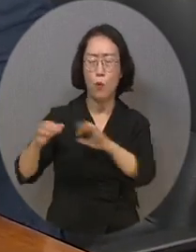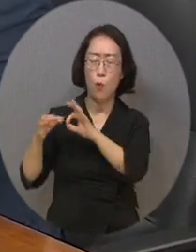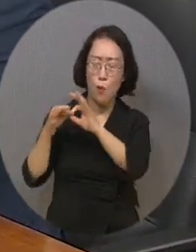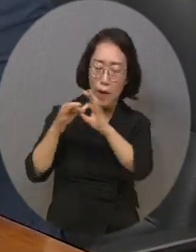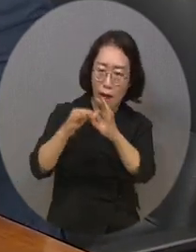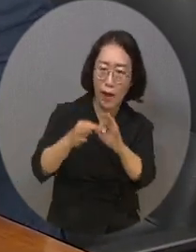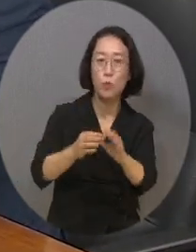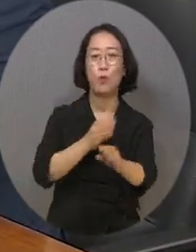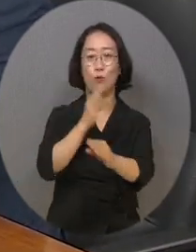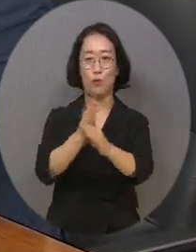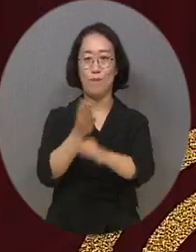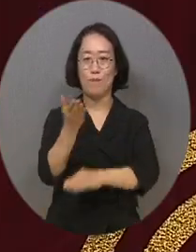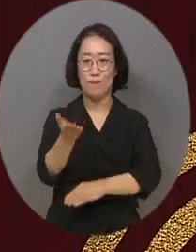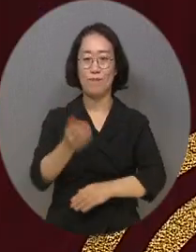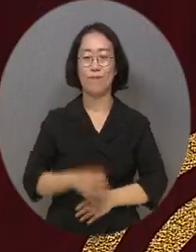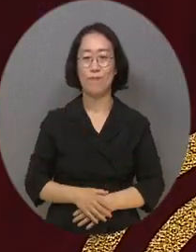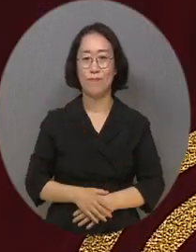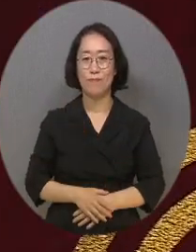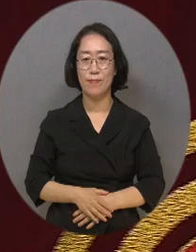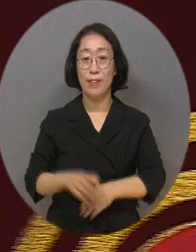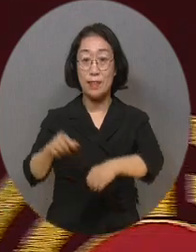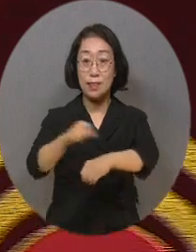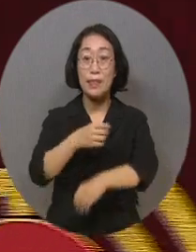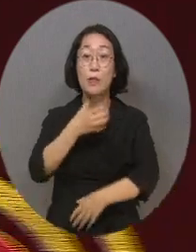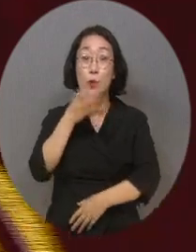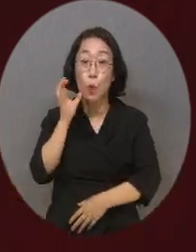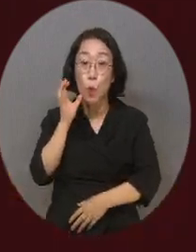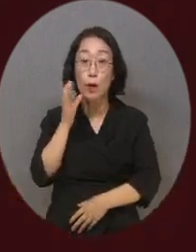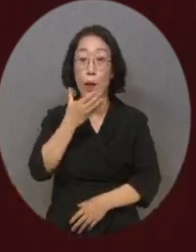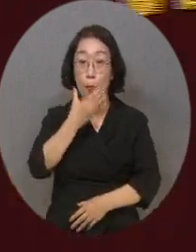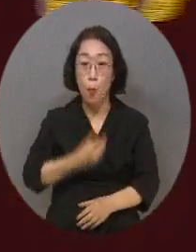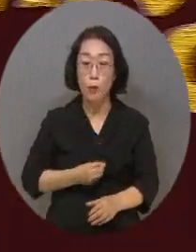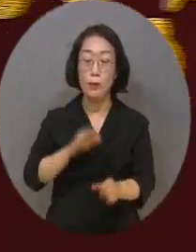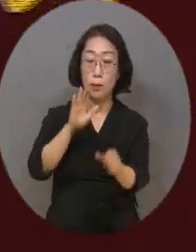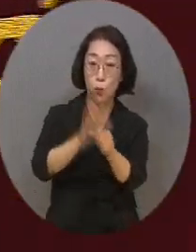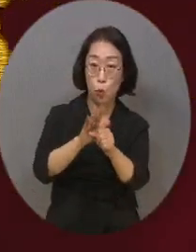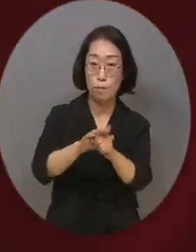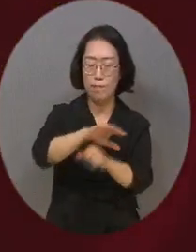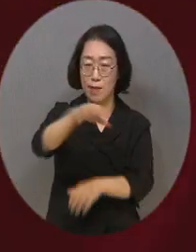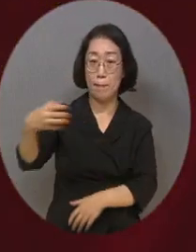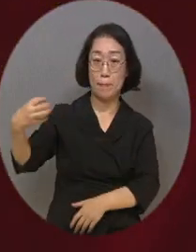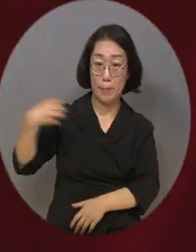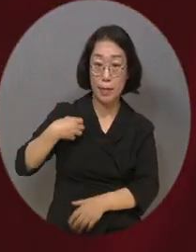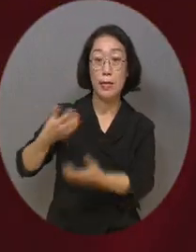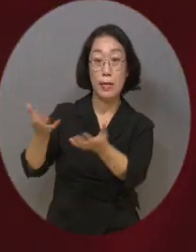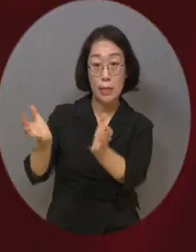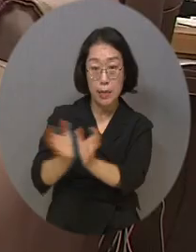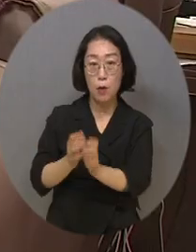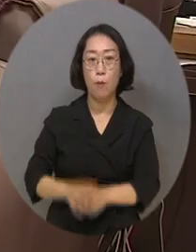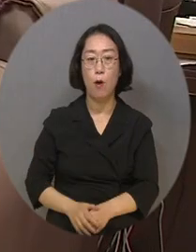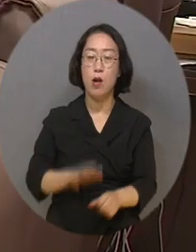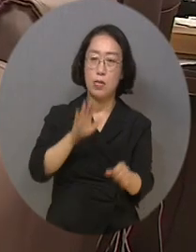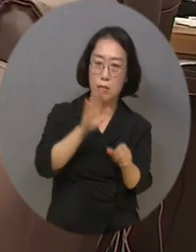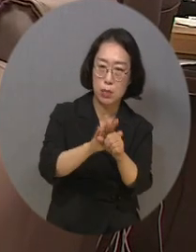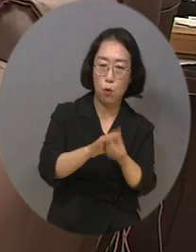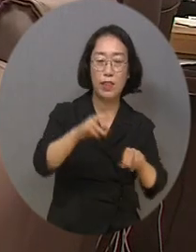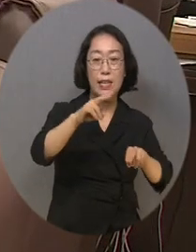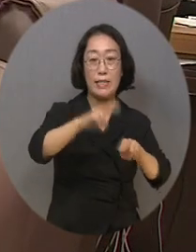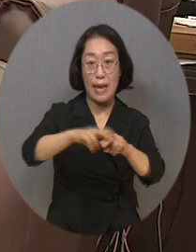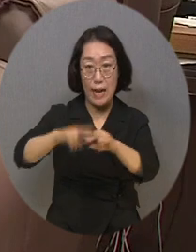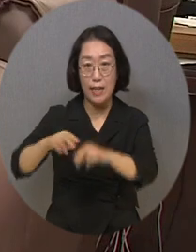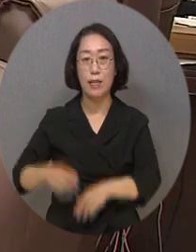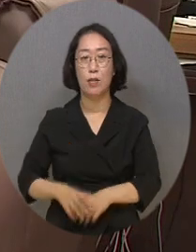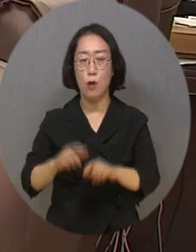앞장서고 있습니다. 특히 노인복지 향상을 전담하는 기관으로서 취업지원, 노인대학과